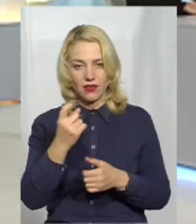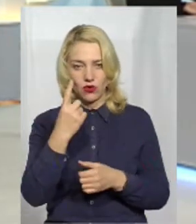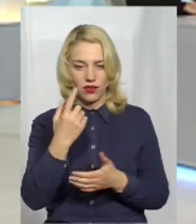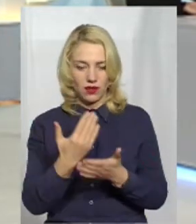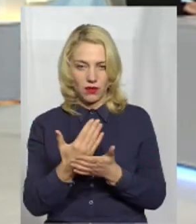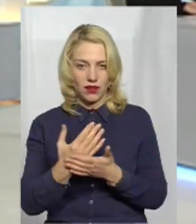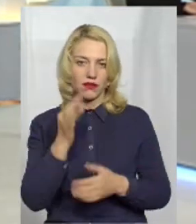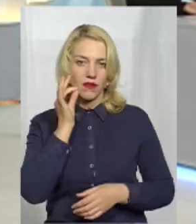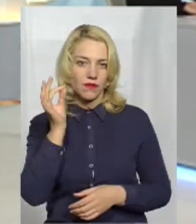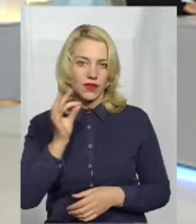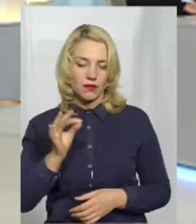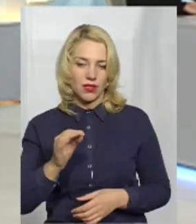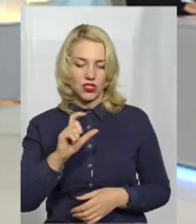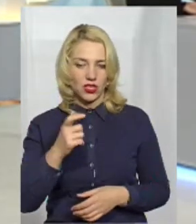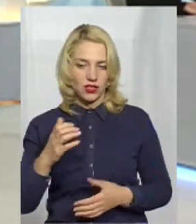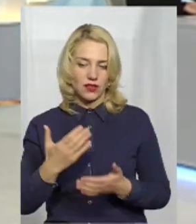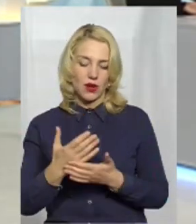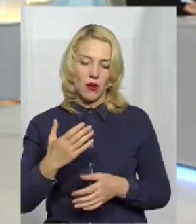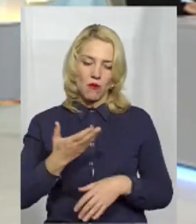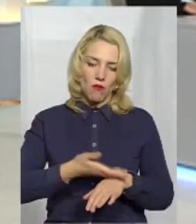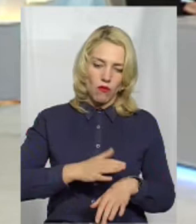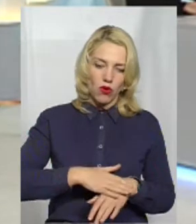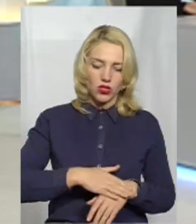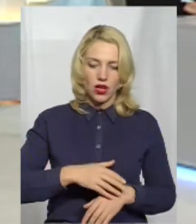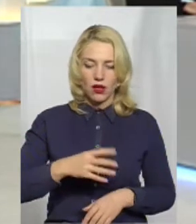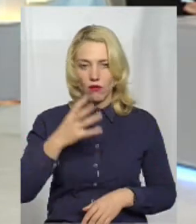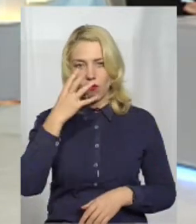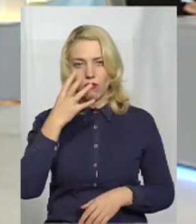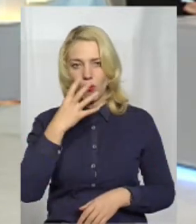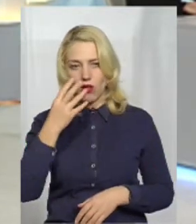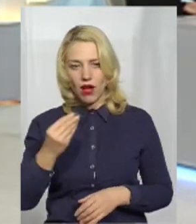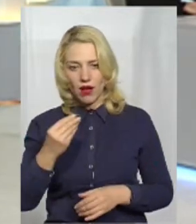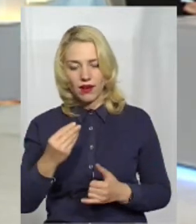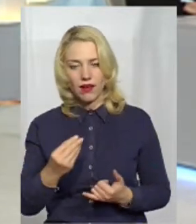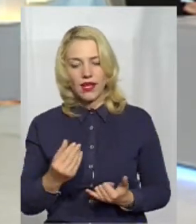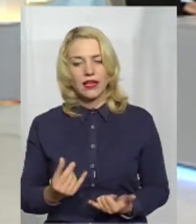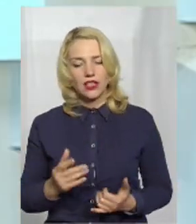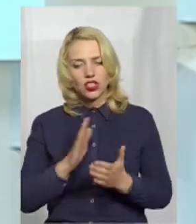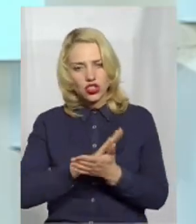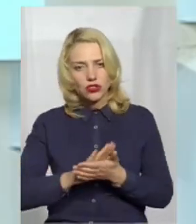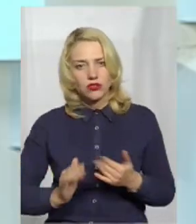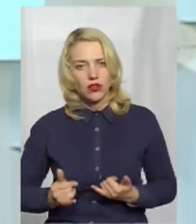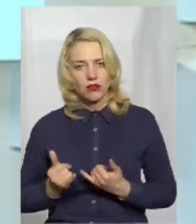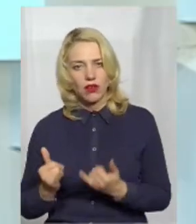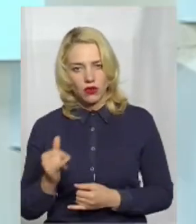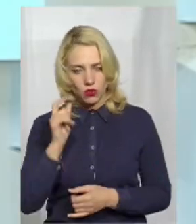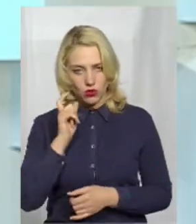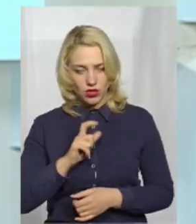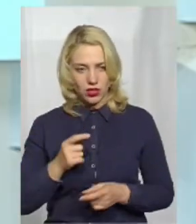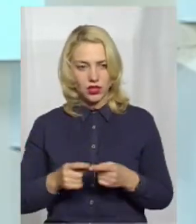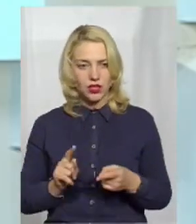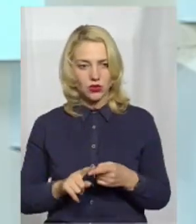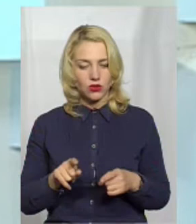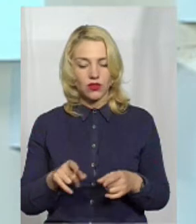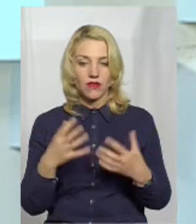наприклад, Німеччина, Польща, Болгарія, Естонія, Літва для України. І тут вже і вимоги бувають